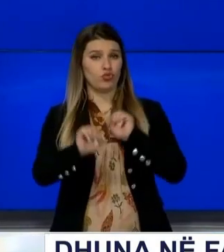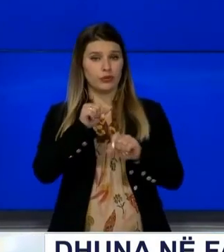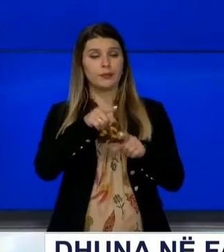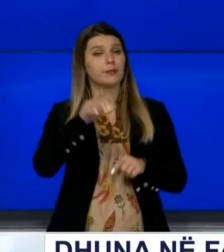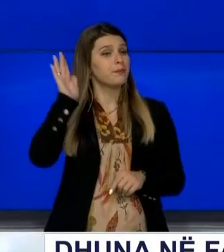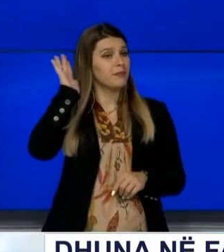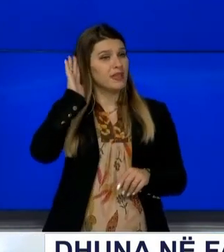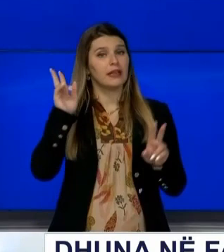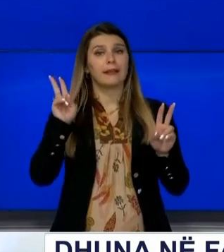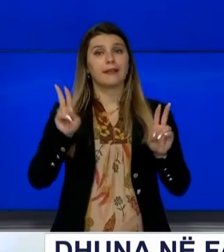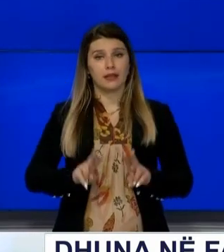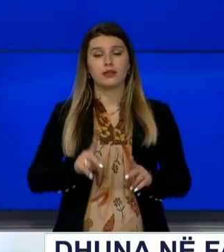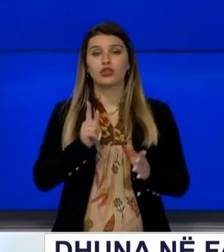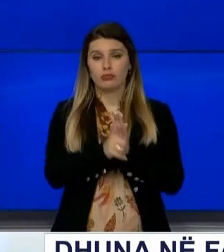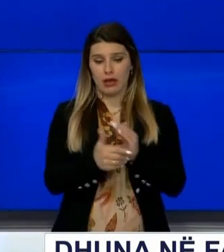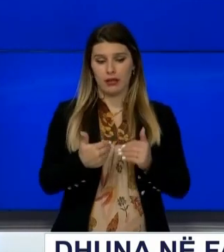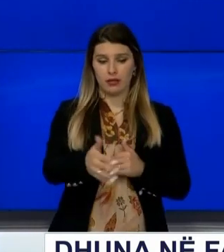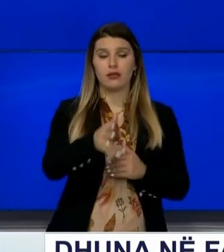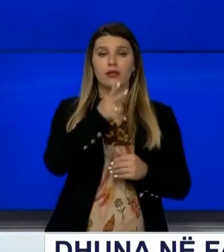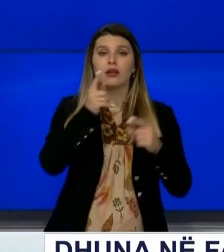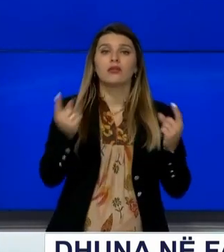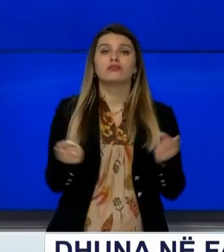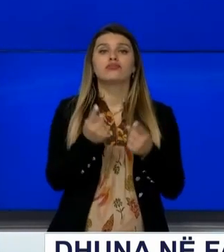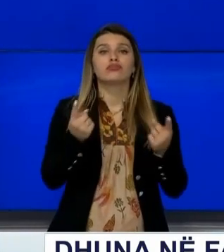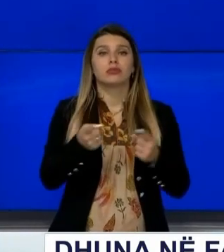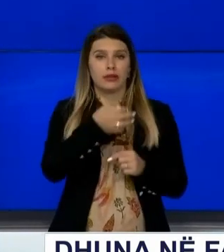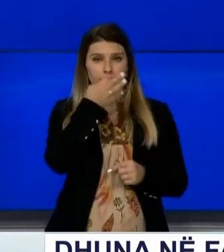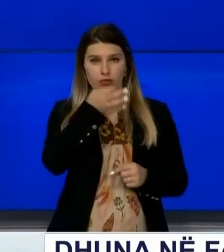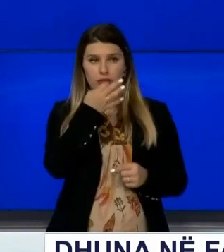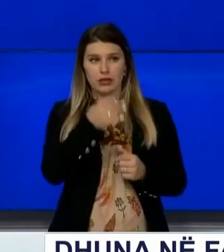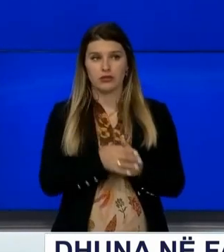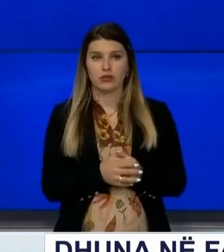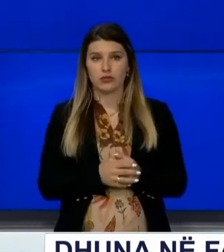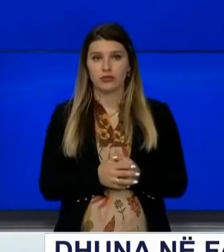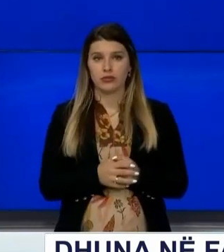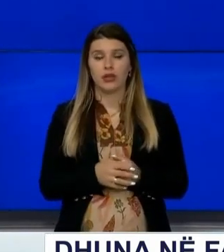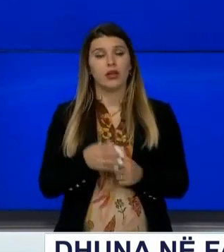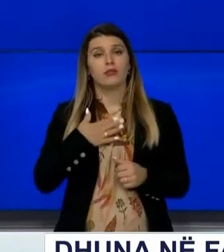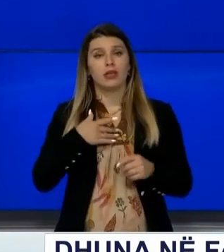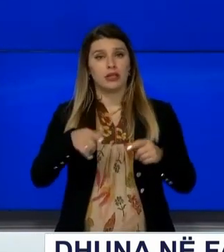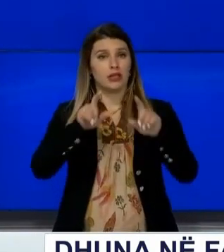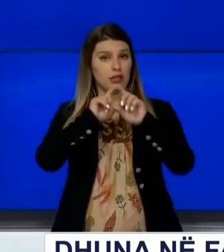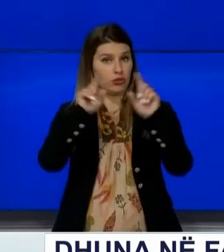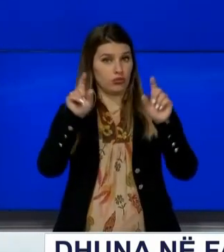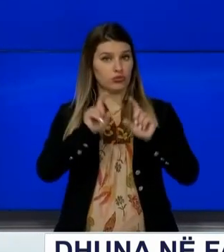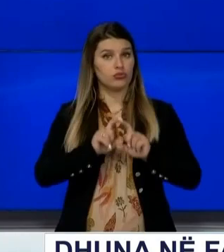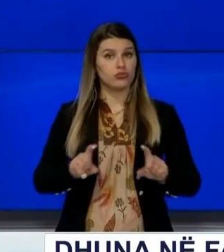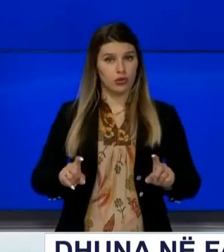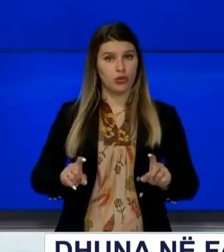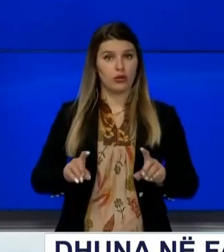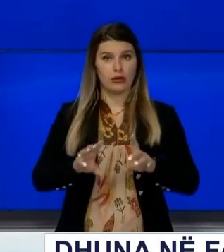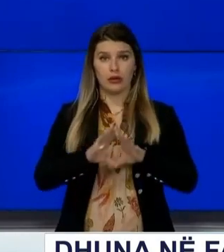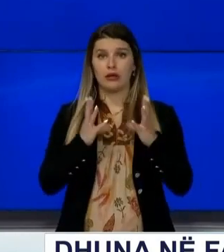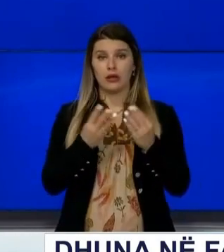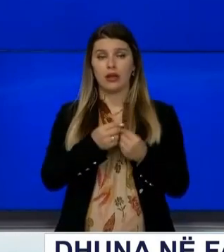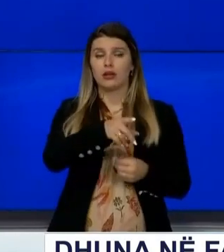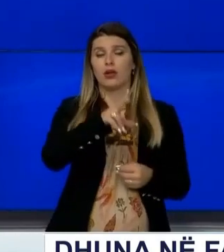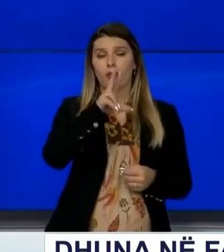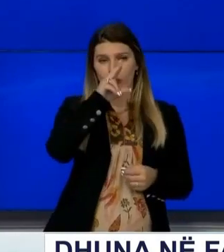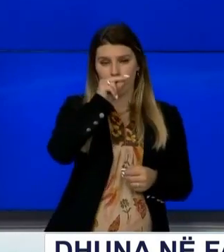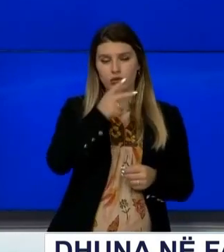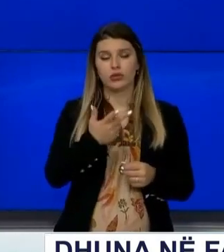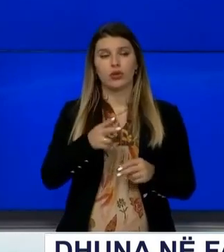drejtsisë së shpejti do të filoj me një fushatve disuese Institucionet tona se cilën veqe veqe duke njësun nga policia,